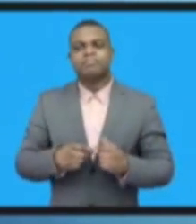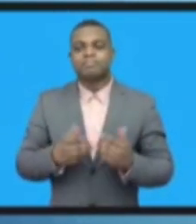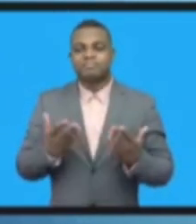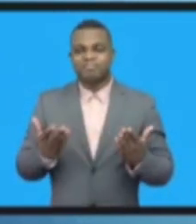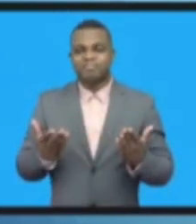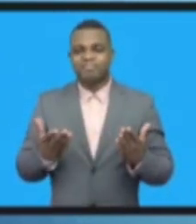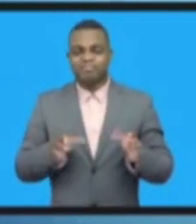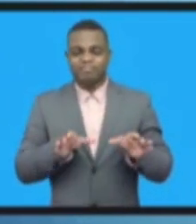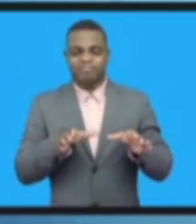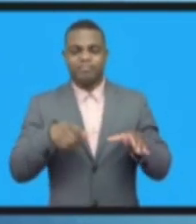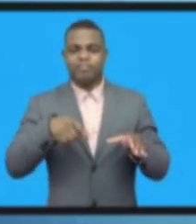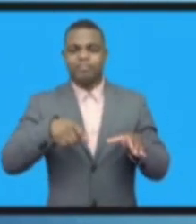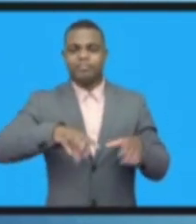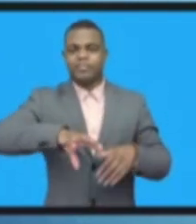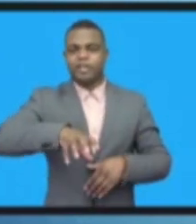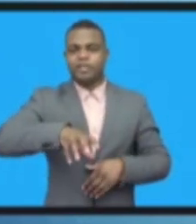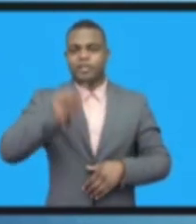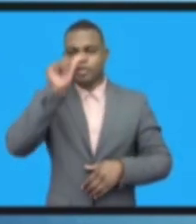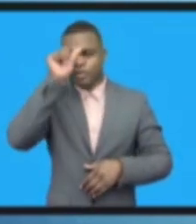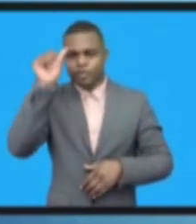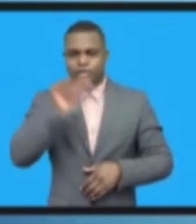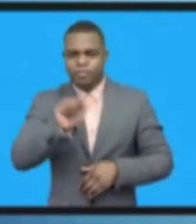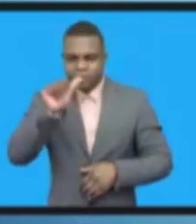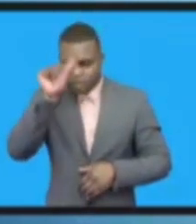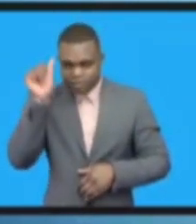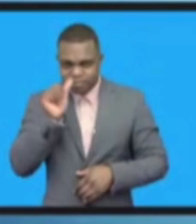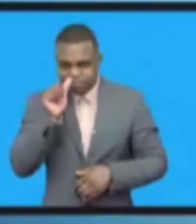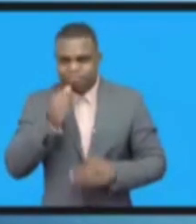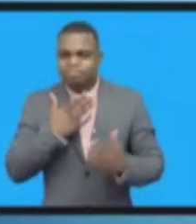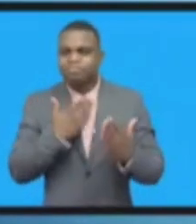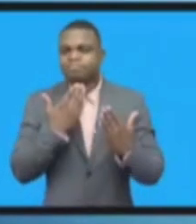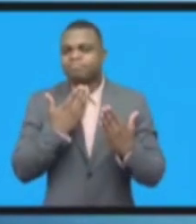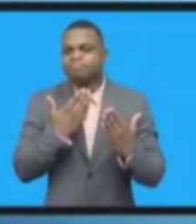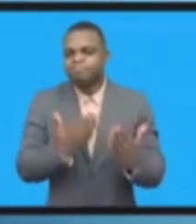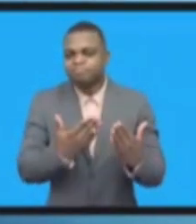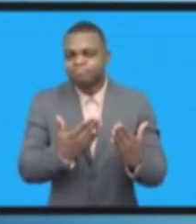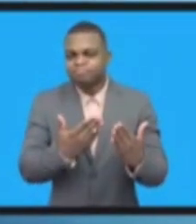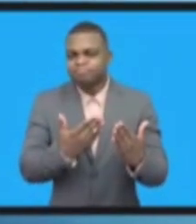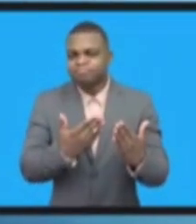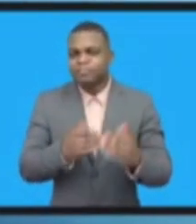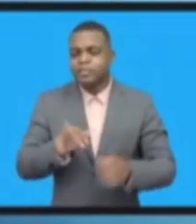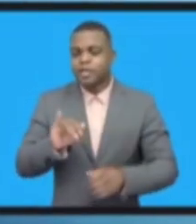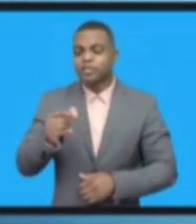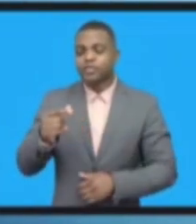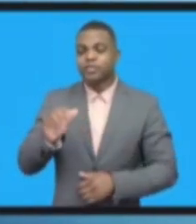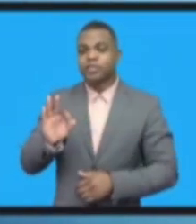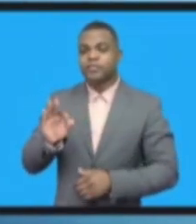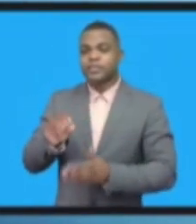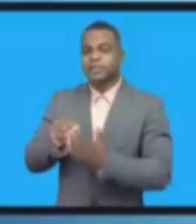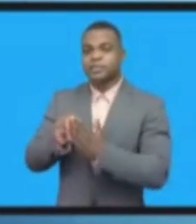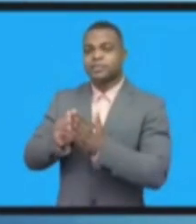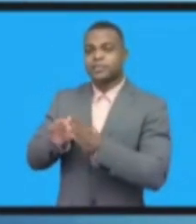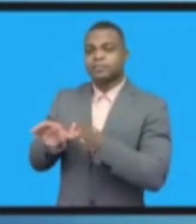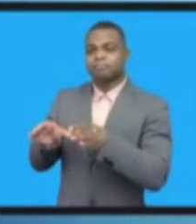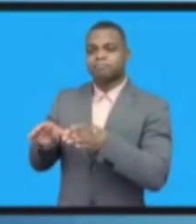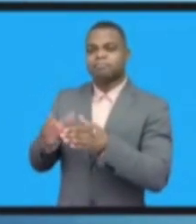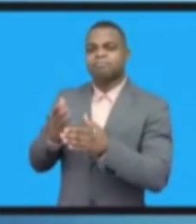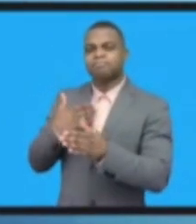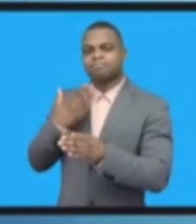Я также благодарю секретариат IGF